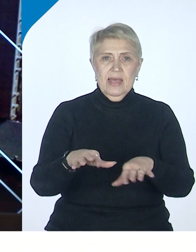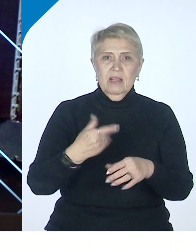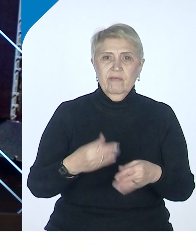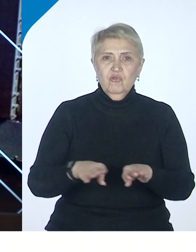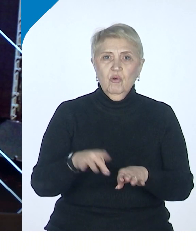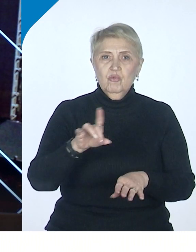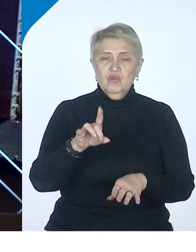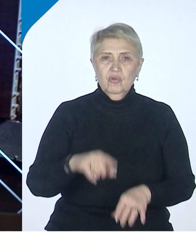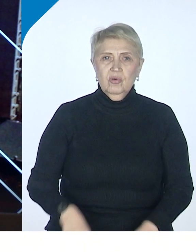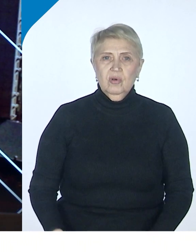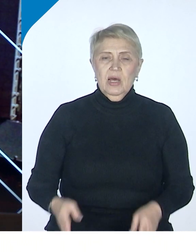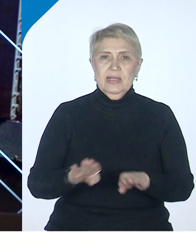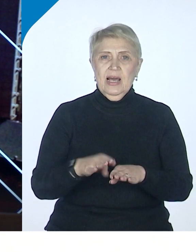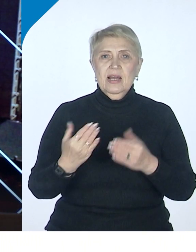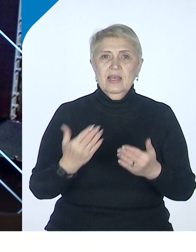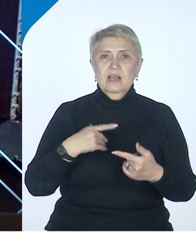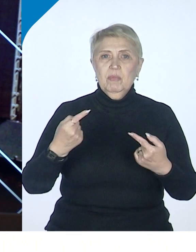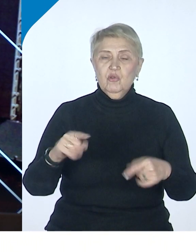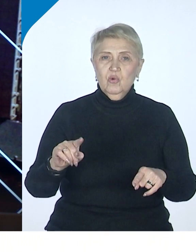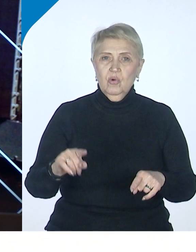так или иначе